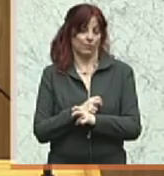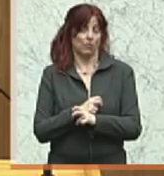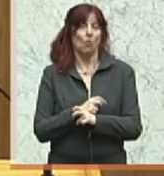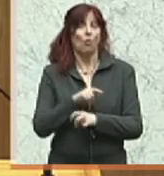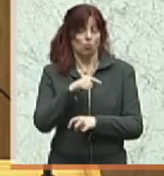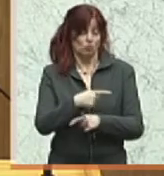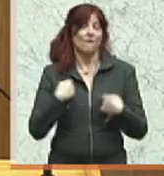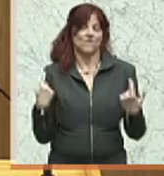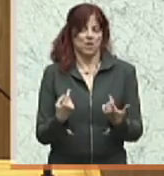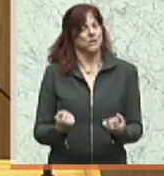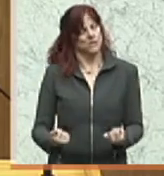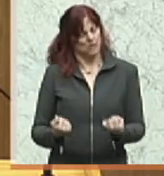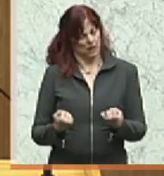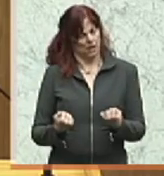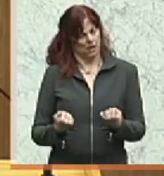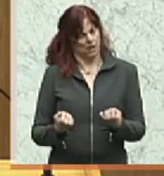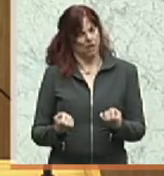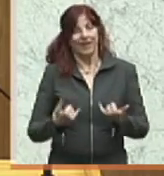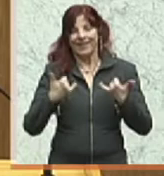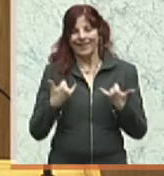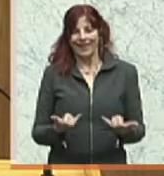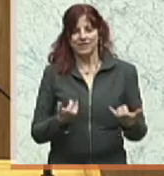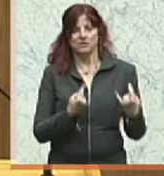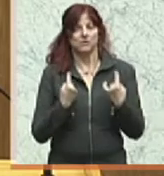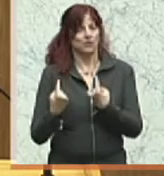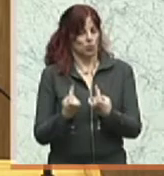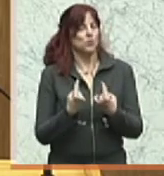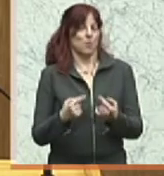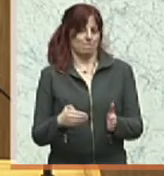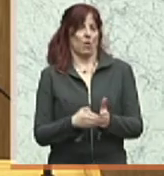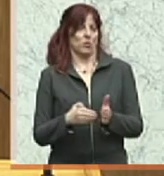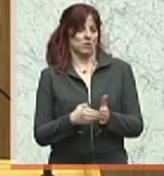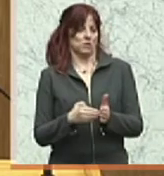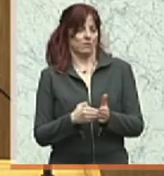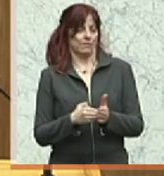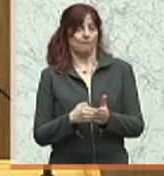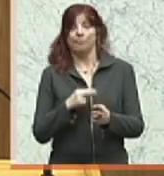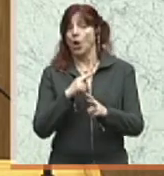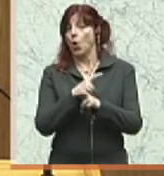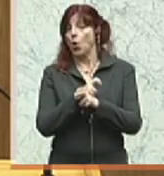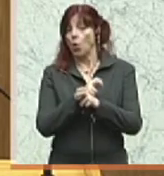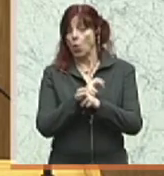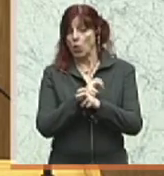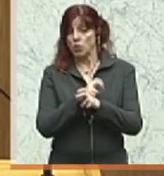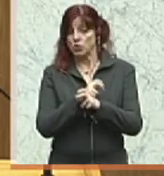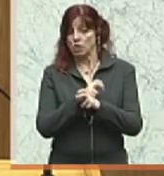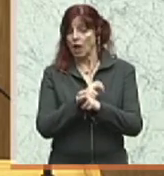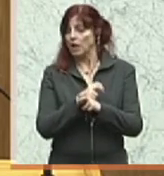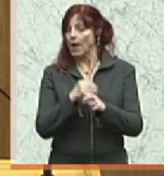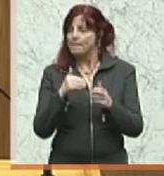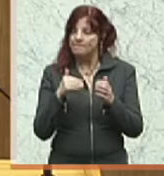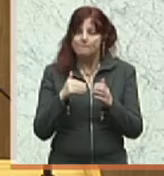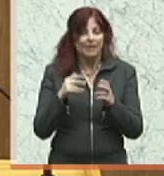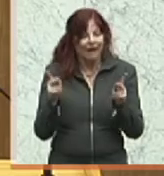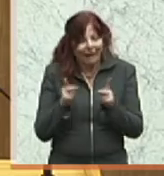sicher, ist in der gegenwärtigen Situation notwendig. Wir brauchen in Österreich keine Zustände, wie wir sie derzeit in vielen